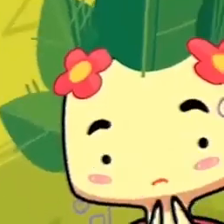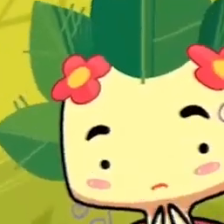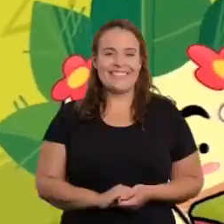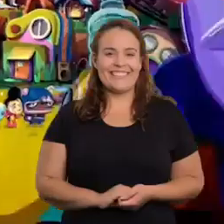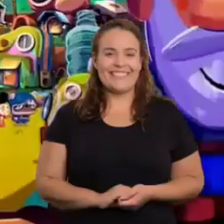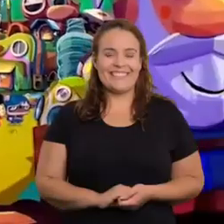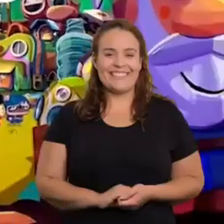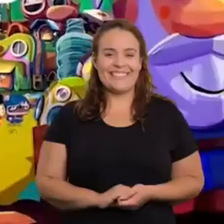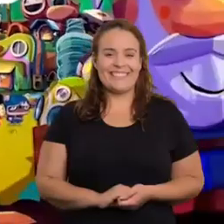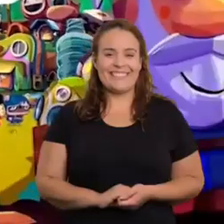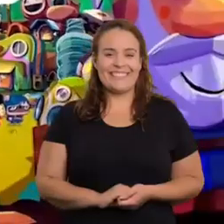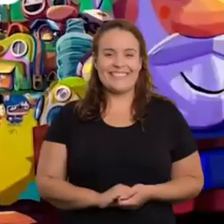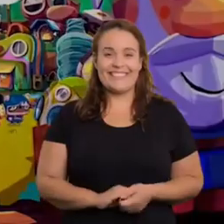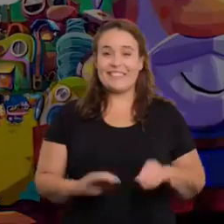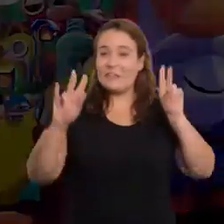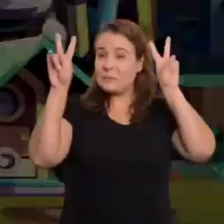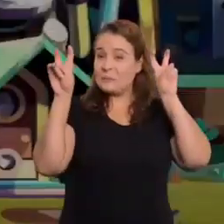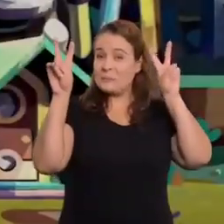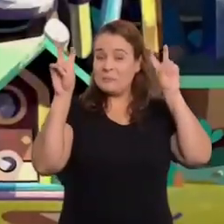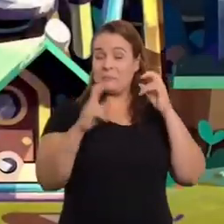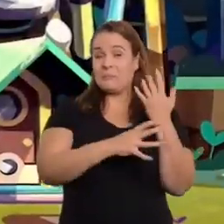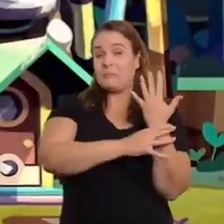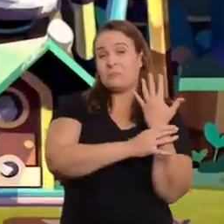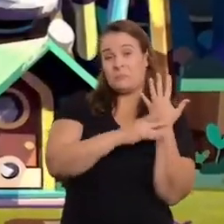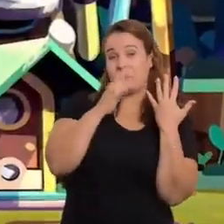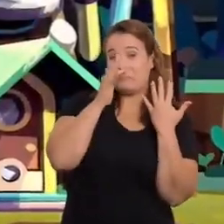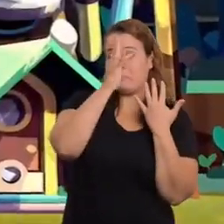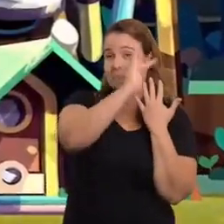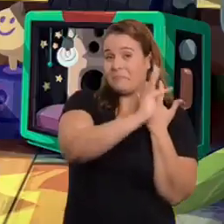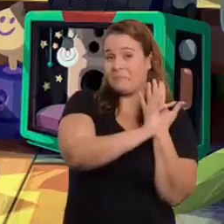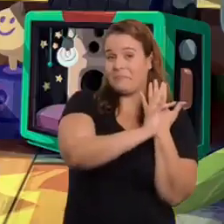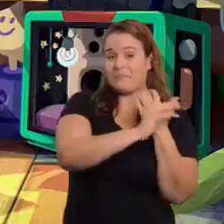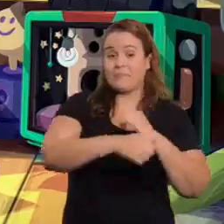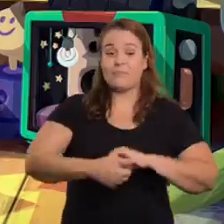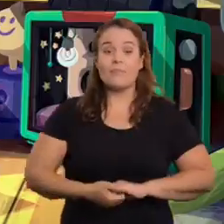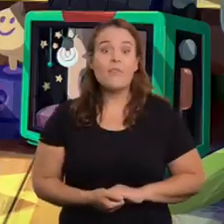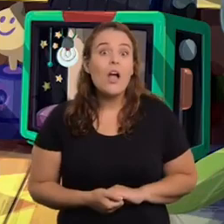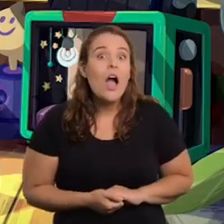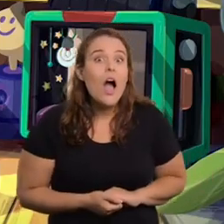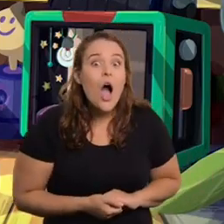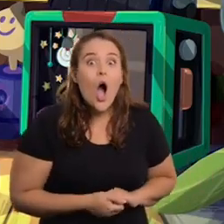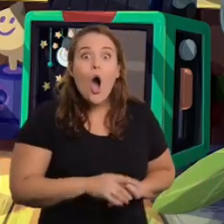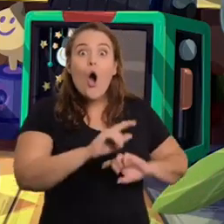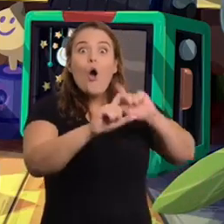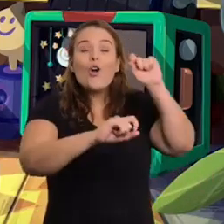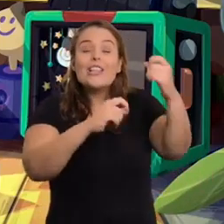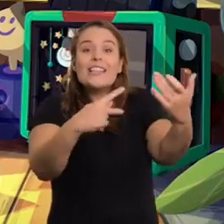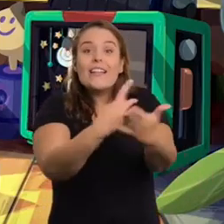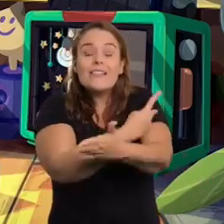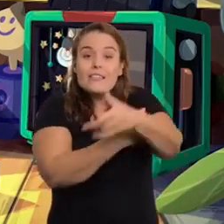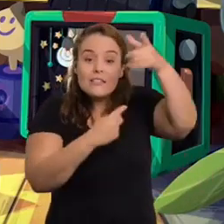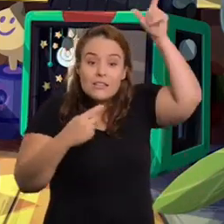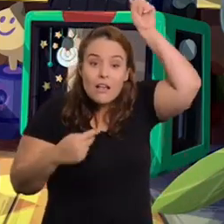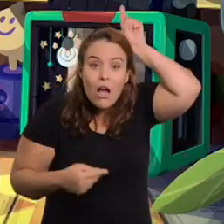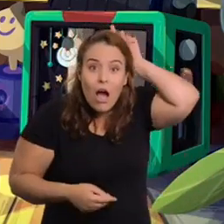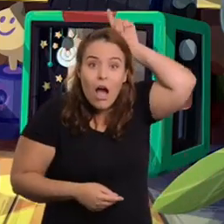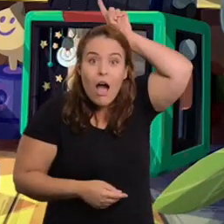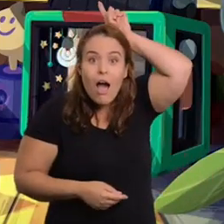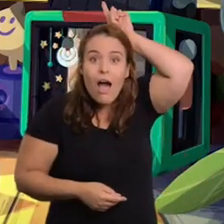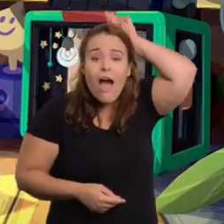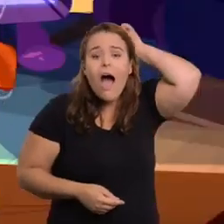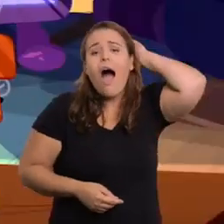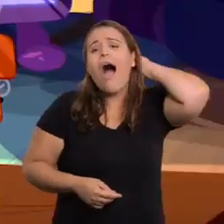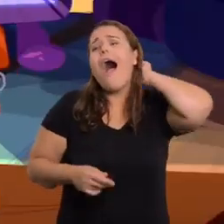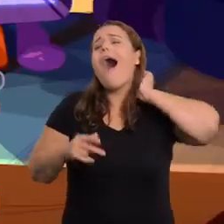As micro-aventuras de Tito e Muda É dia Flor na Muda Muda, o que é isso na sua